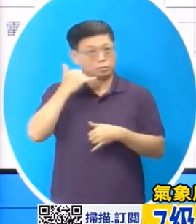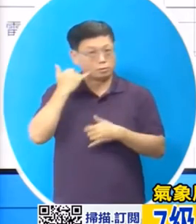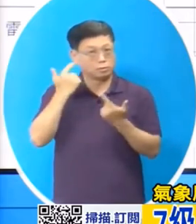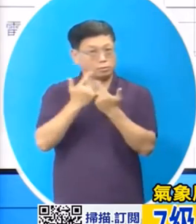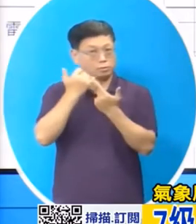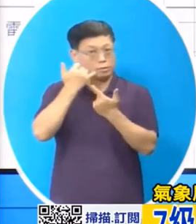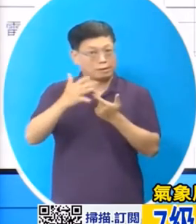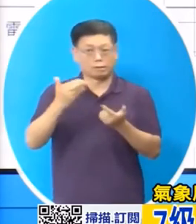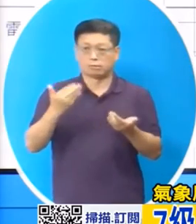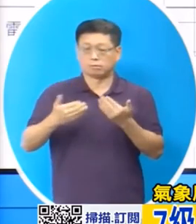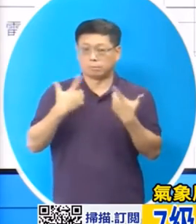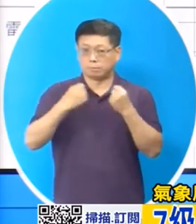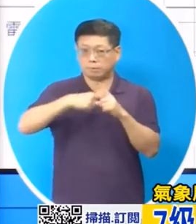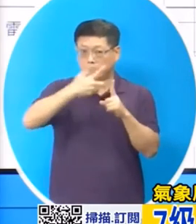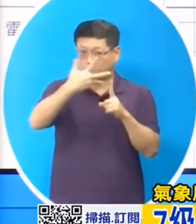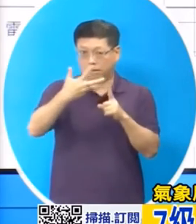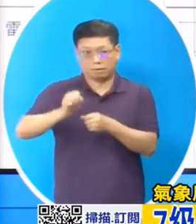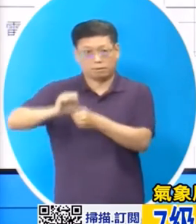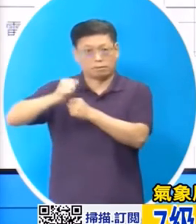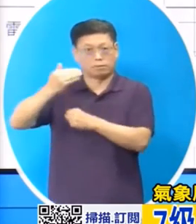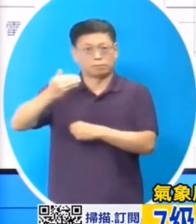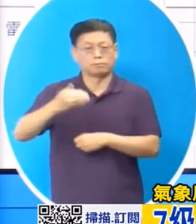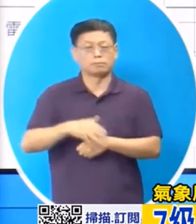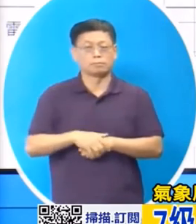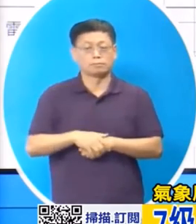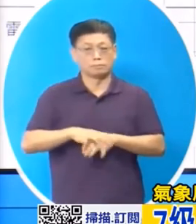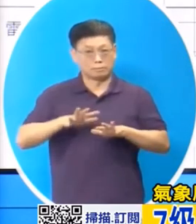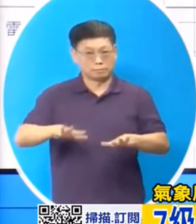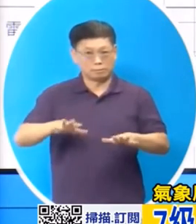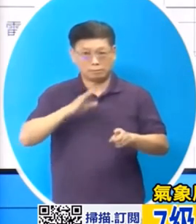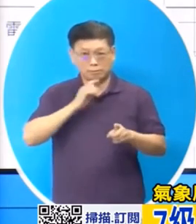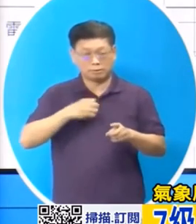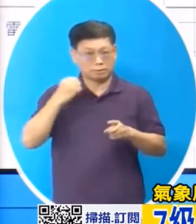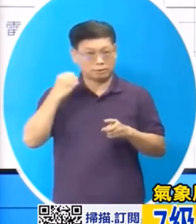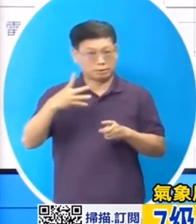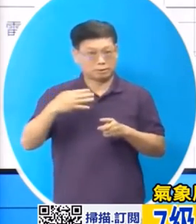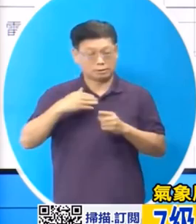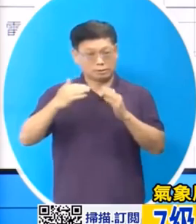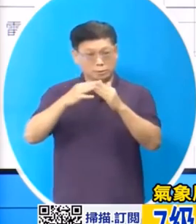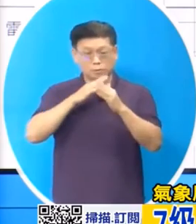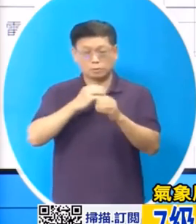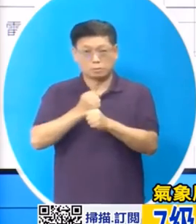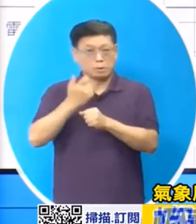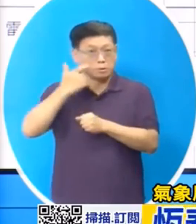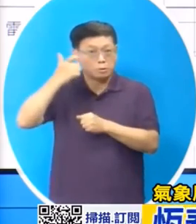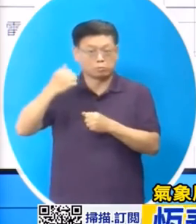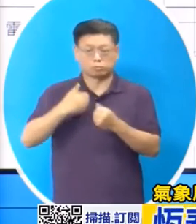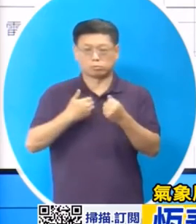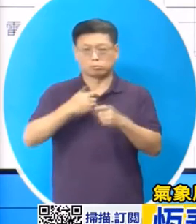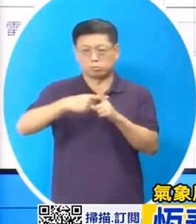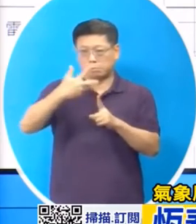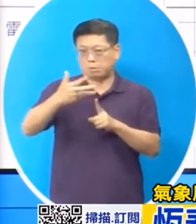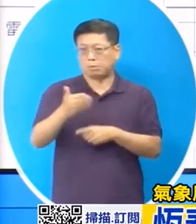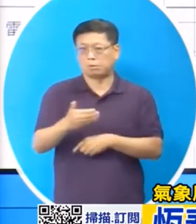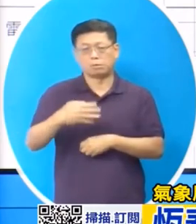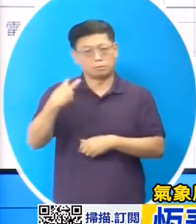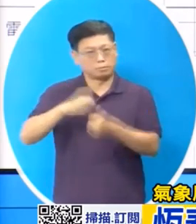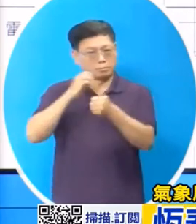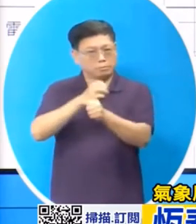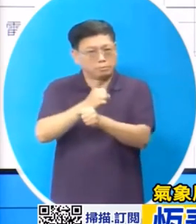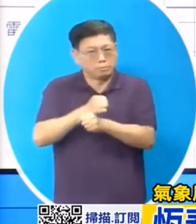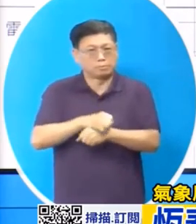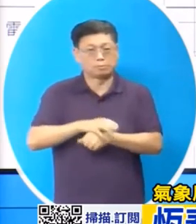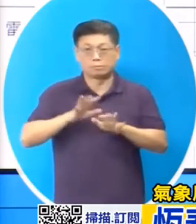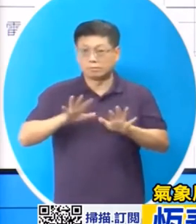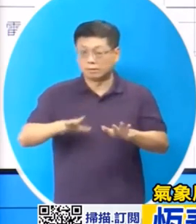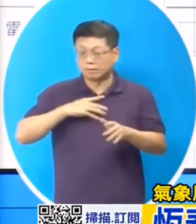海岸的阵风已经从八级增强到九级另外新屋和马祖的阵风也增强到八级左右但是提醒大家